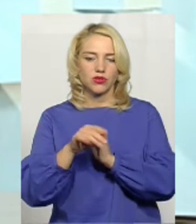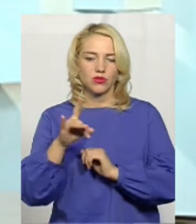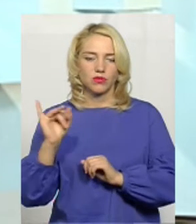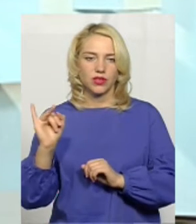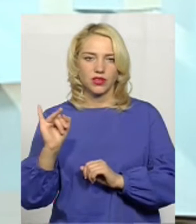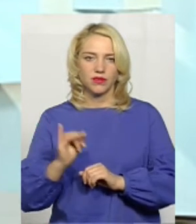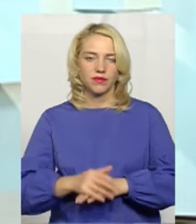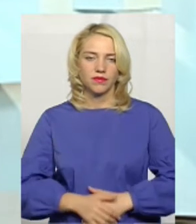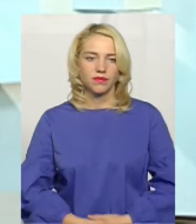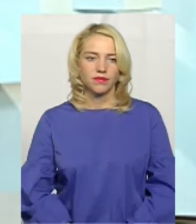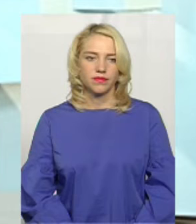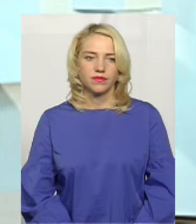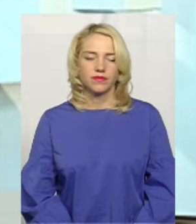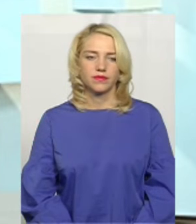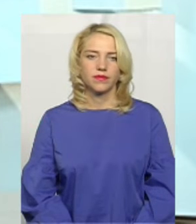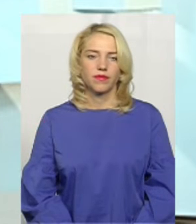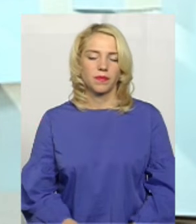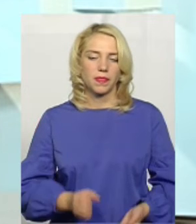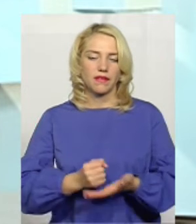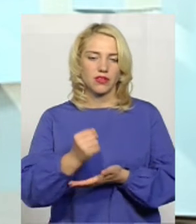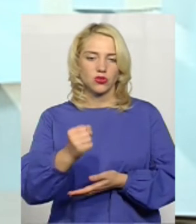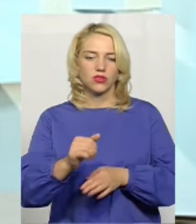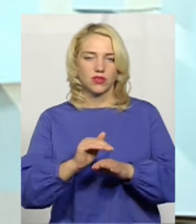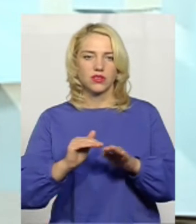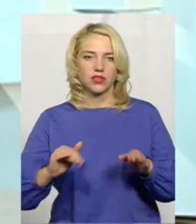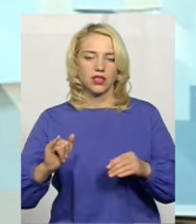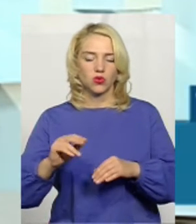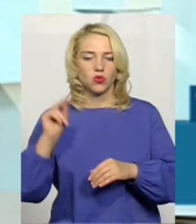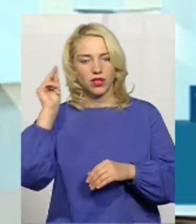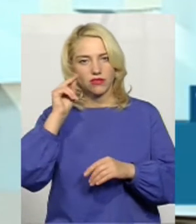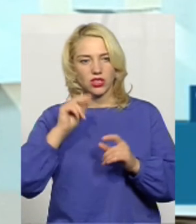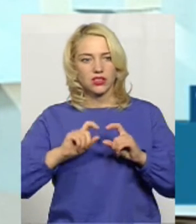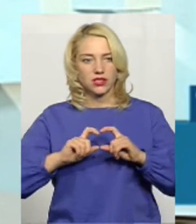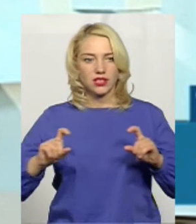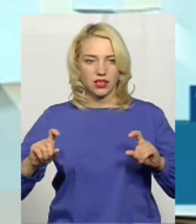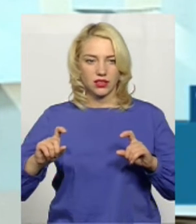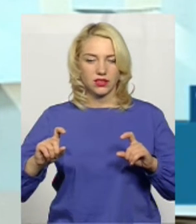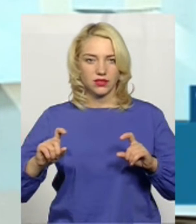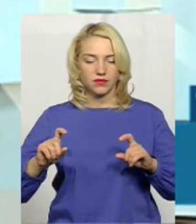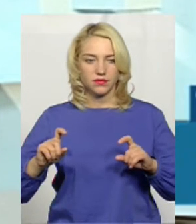влаштуванні дітей у навчальні заклади,